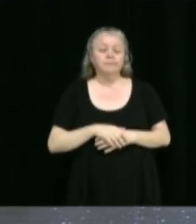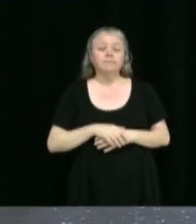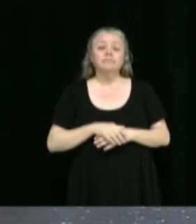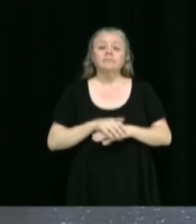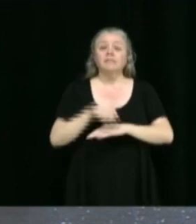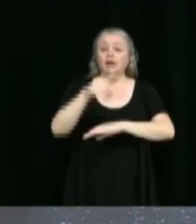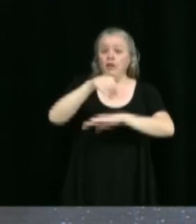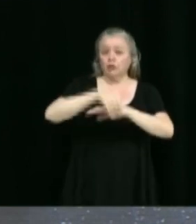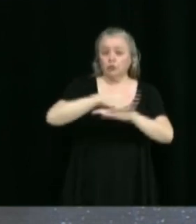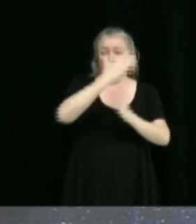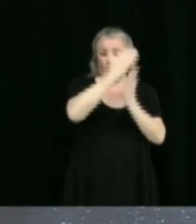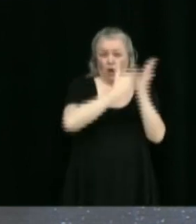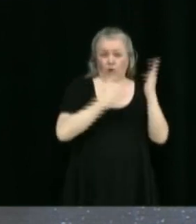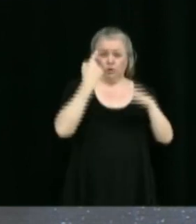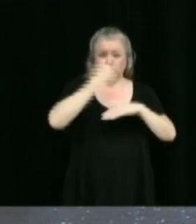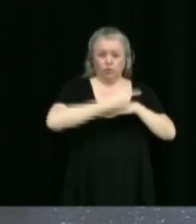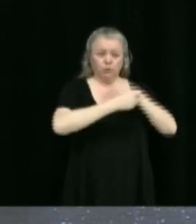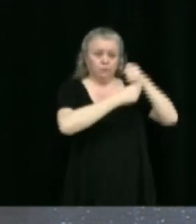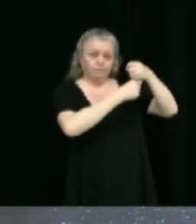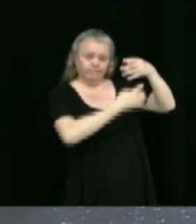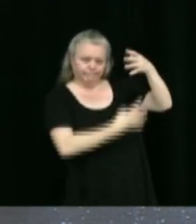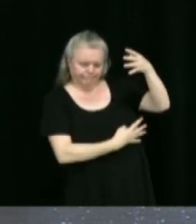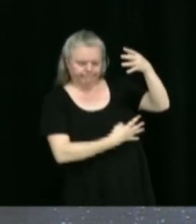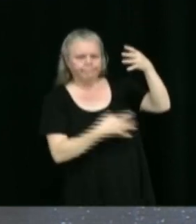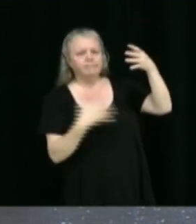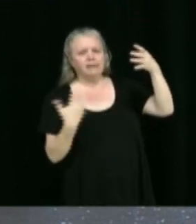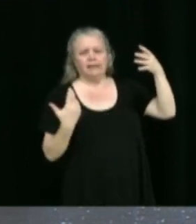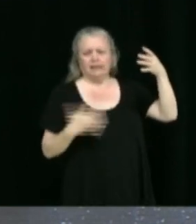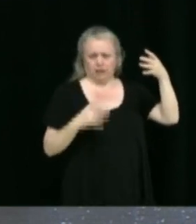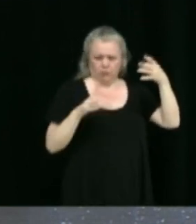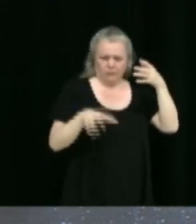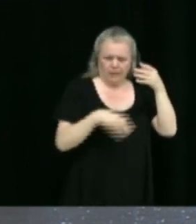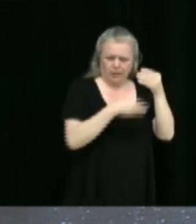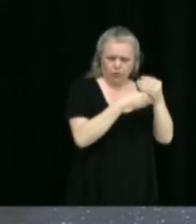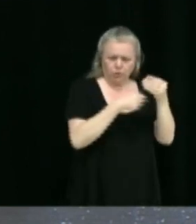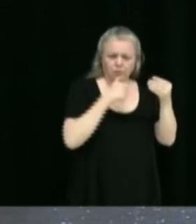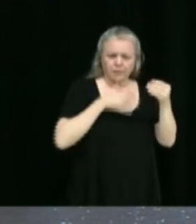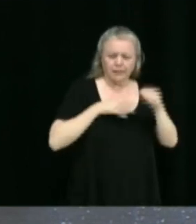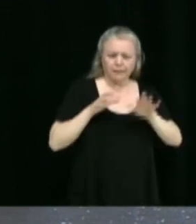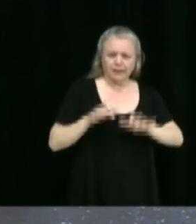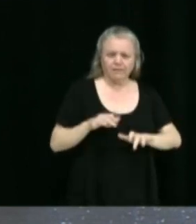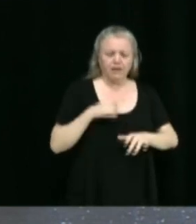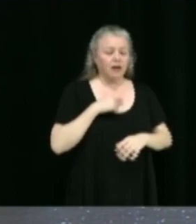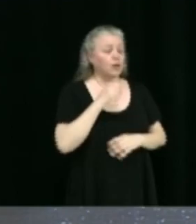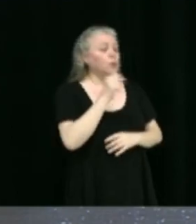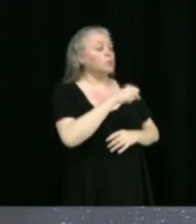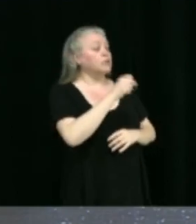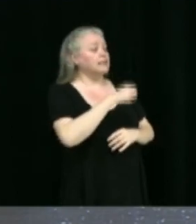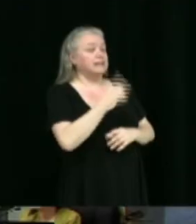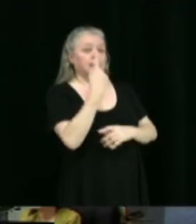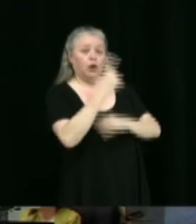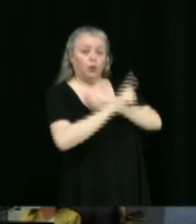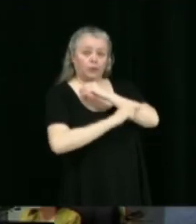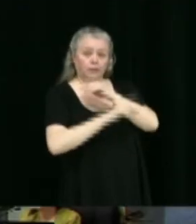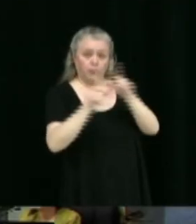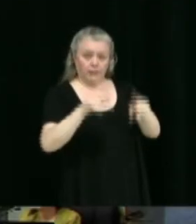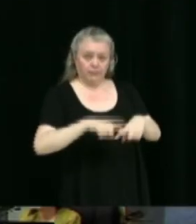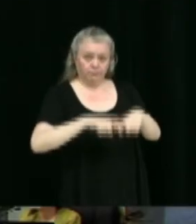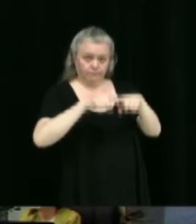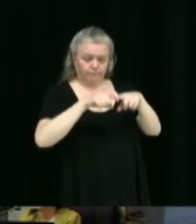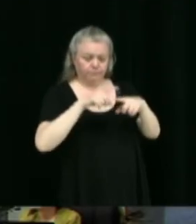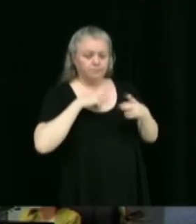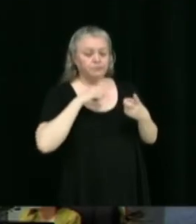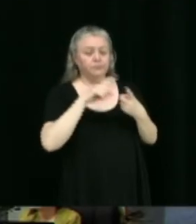jour. Il y en aurait même à ajouter, Mme la greffière. Donc, il y la suspension d'un employé municipal,